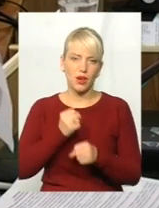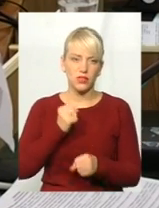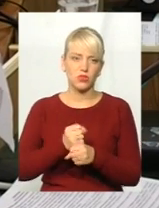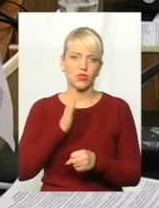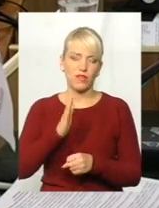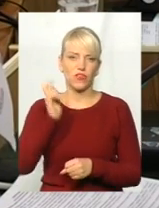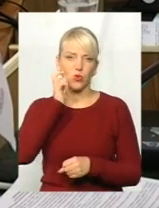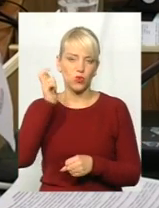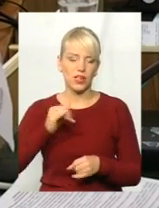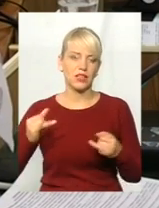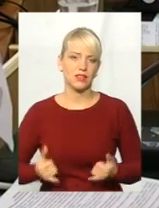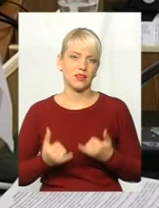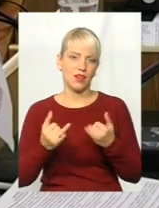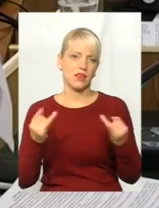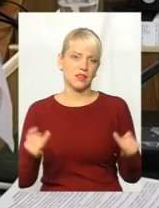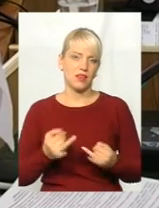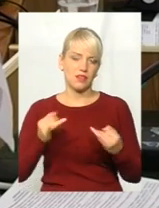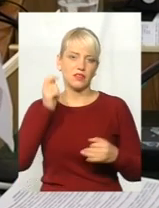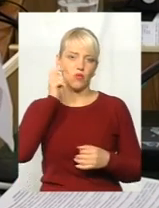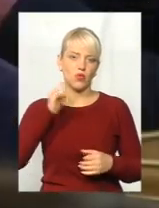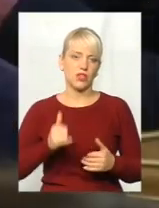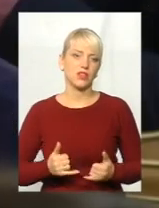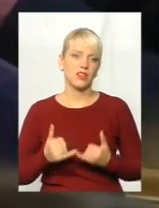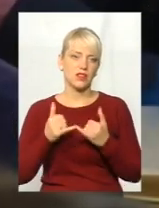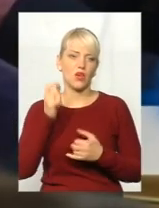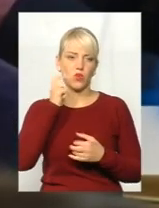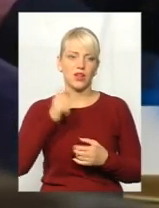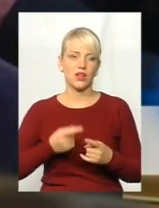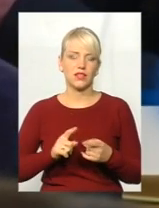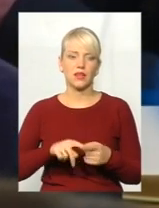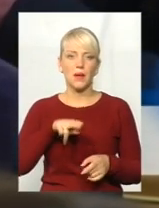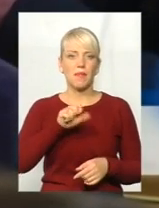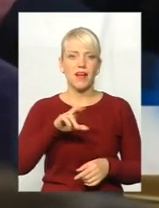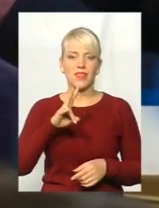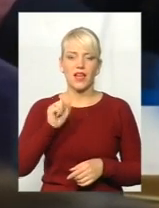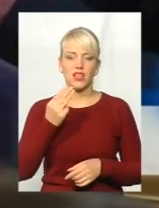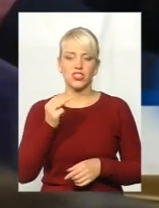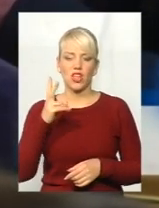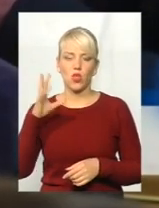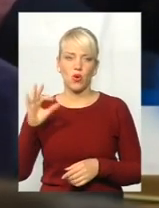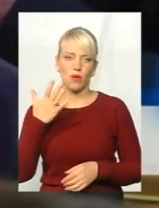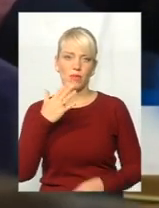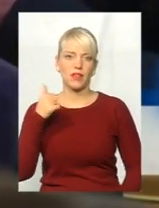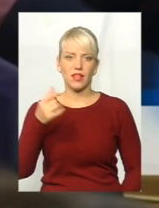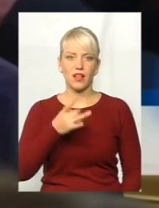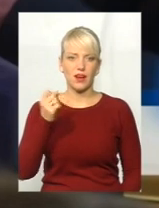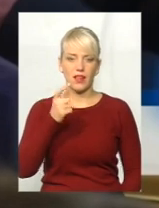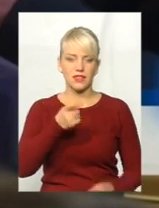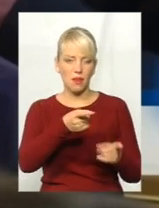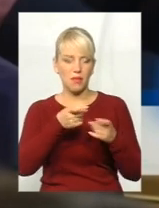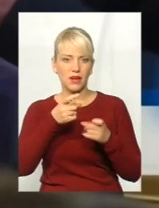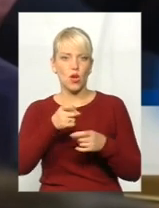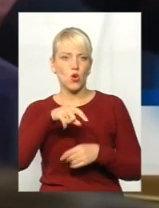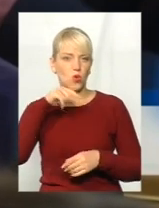Україні, в інтересах народу України і для України. Того самого Панашченка вже п'ять раз переманює на себе